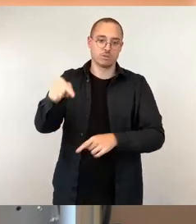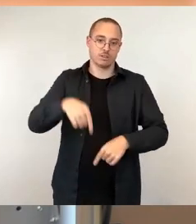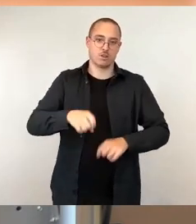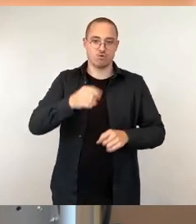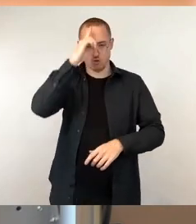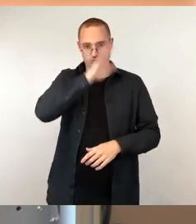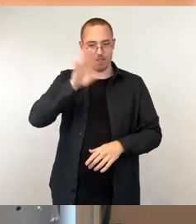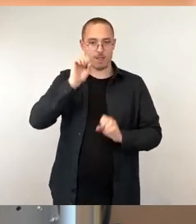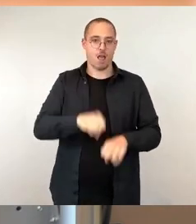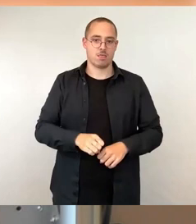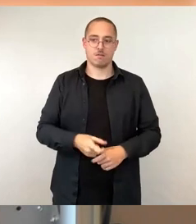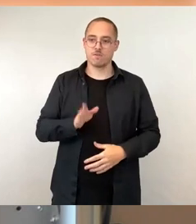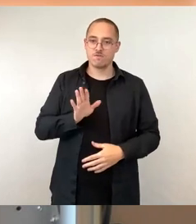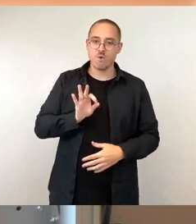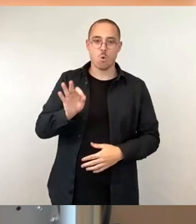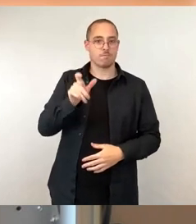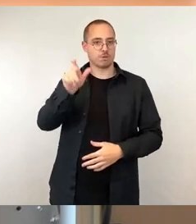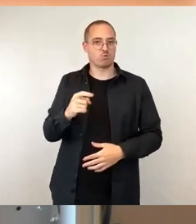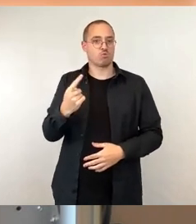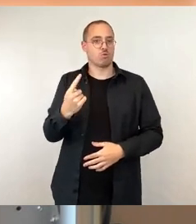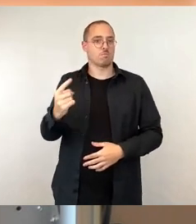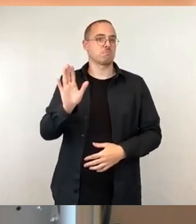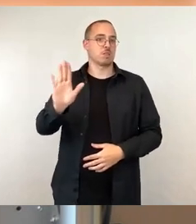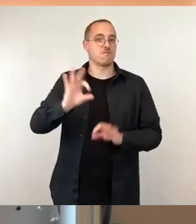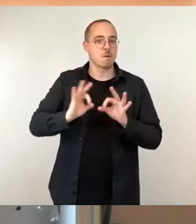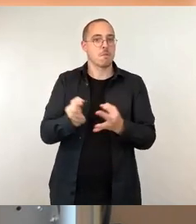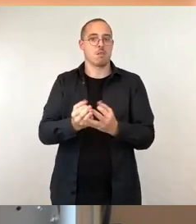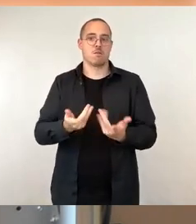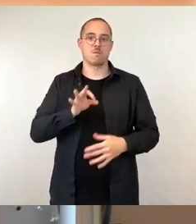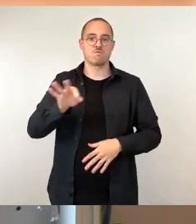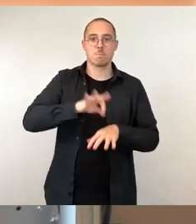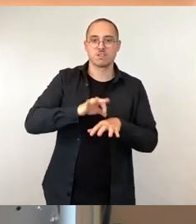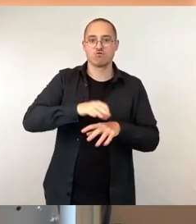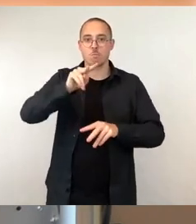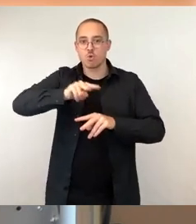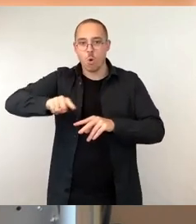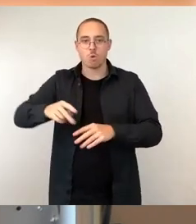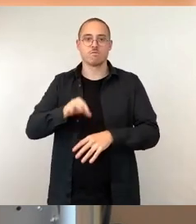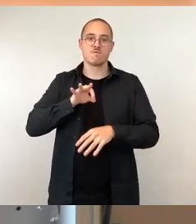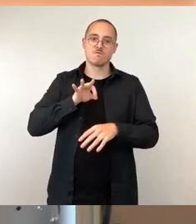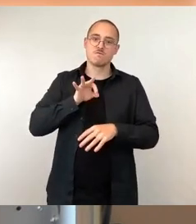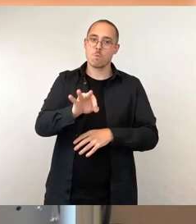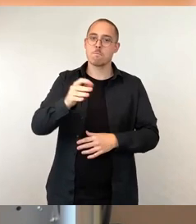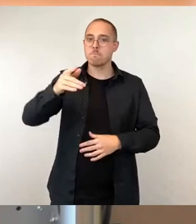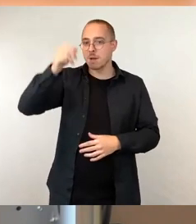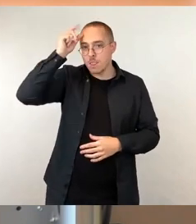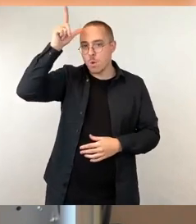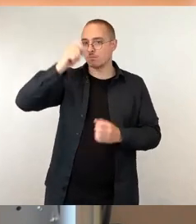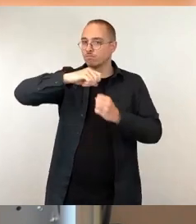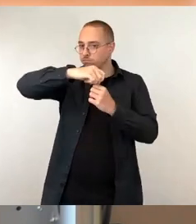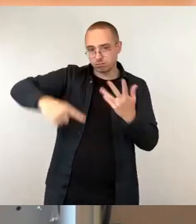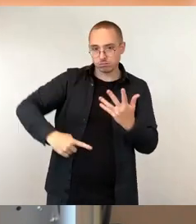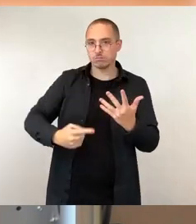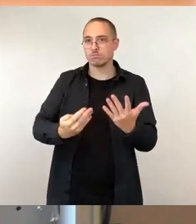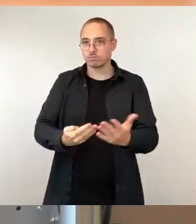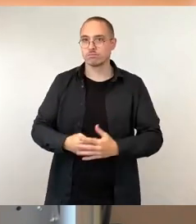sorgen für ihn, wir sorgen für seine Familie, wir sorgen für medizinische Betreuung, wir sorgen für Bildung, wir sorgen für vieles mehr, wir helfen